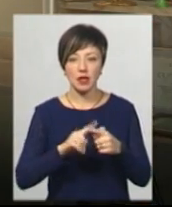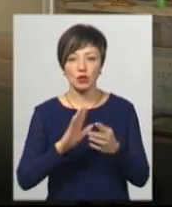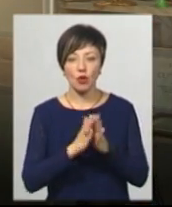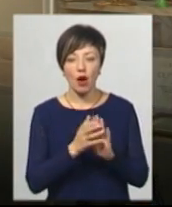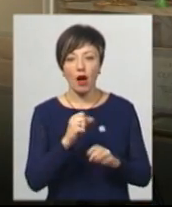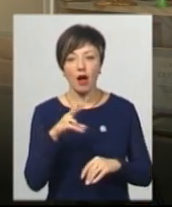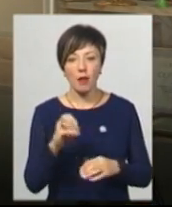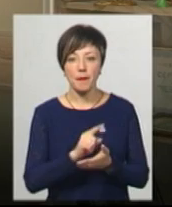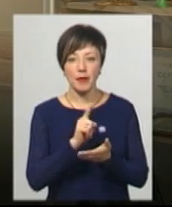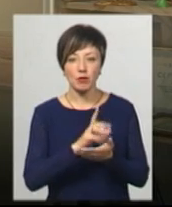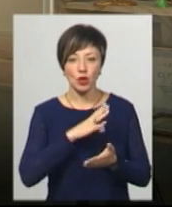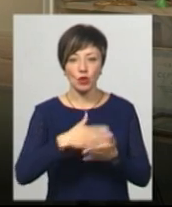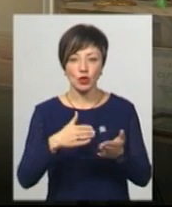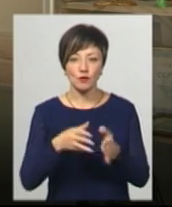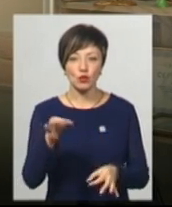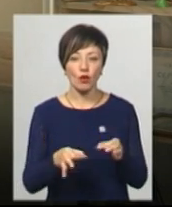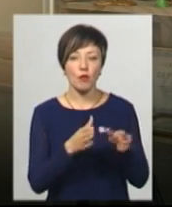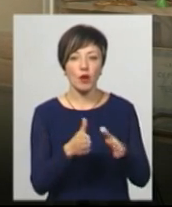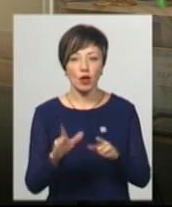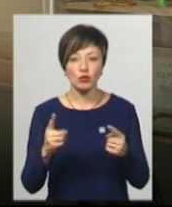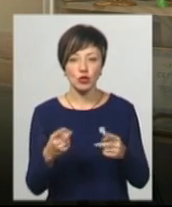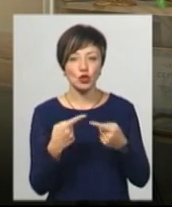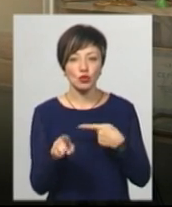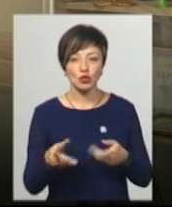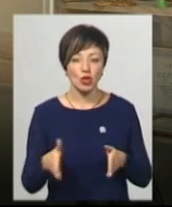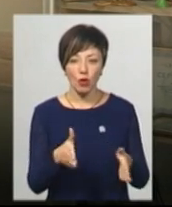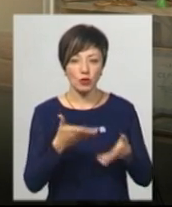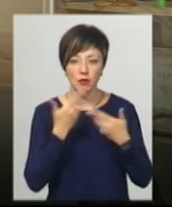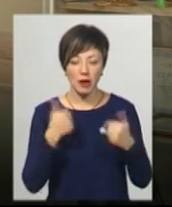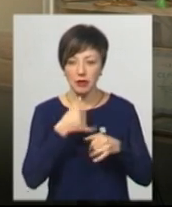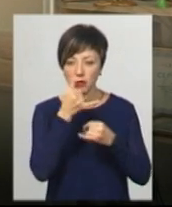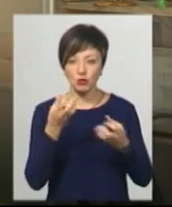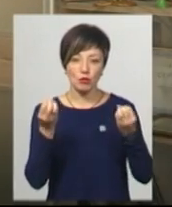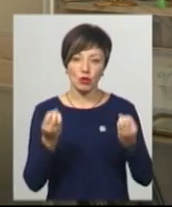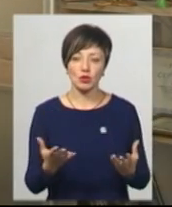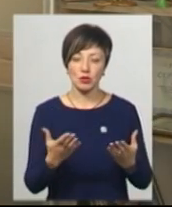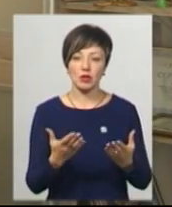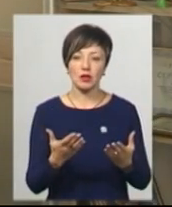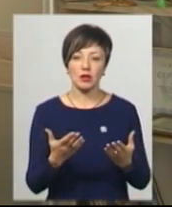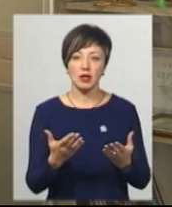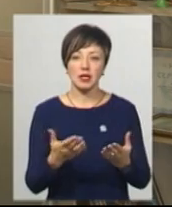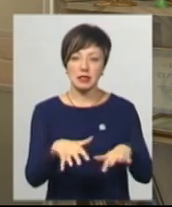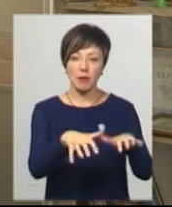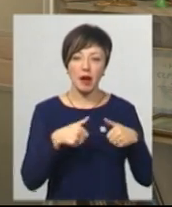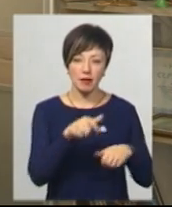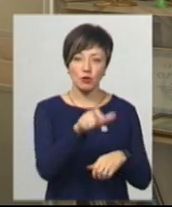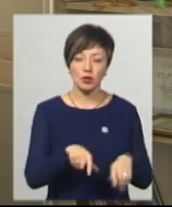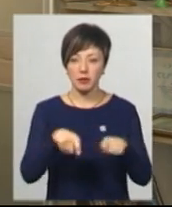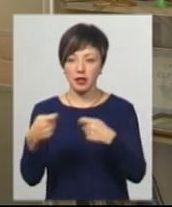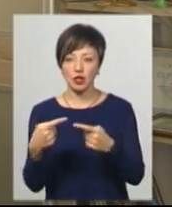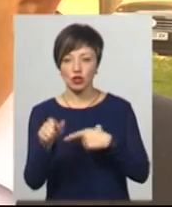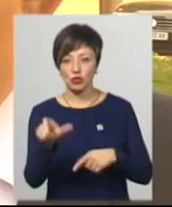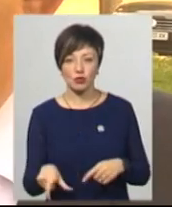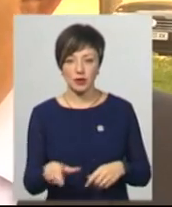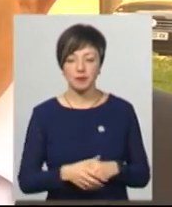але він має бути розірваний в судовому порядку, тому що другого шляху немає. Ми не можемо просто взяти, забрати в людини і передати